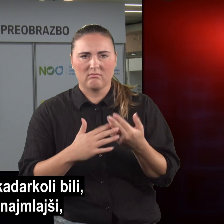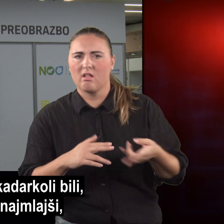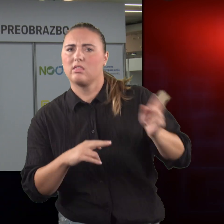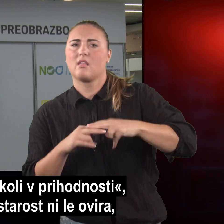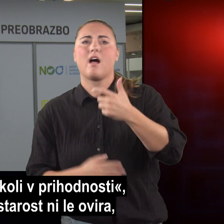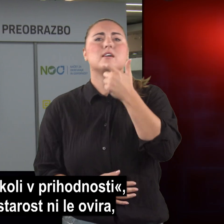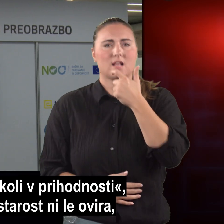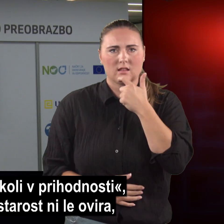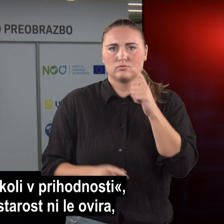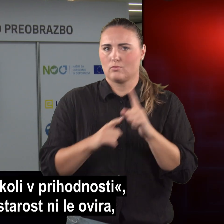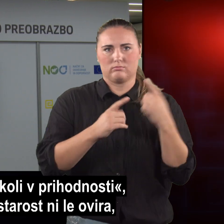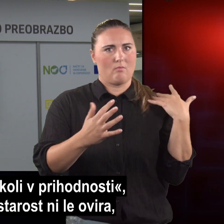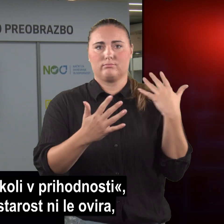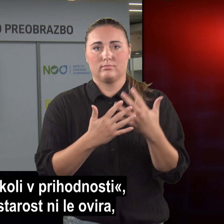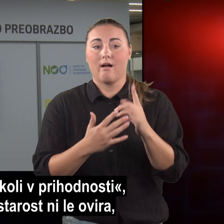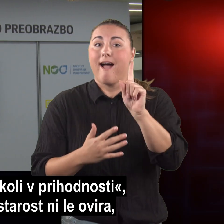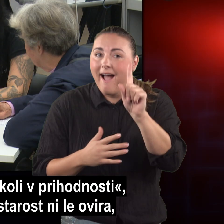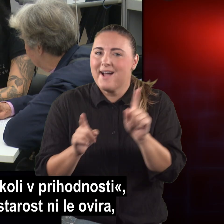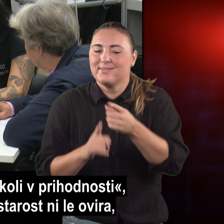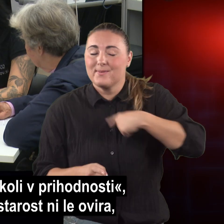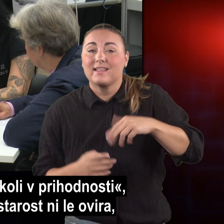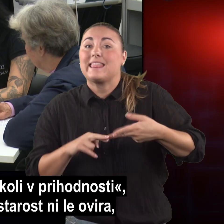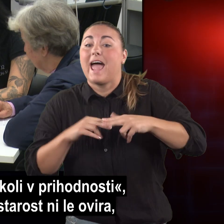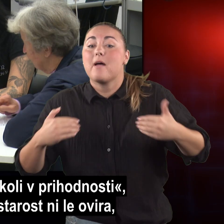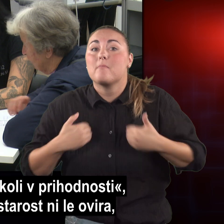najmlajši, kot bomo kadarkoli prihodnosti.